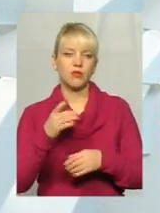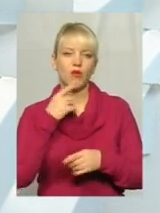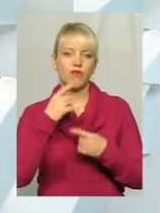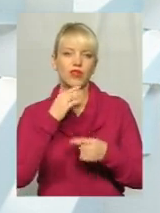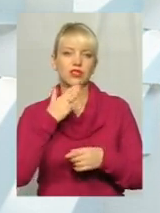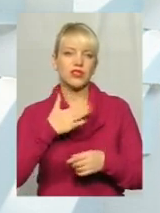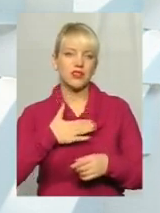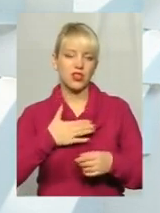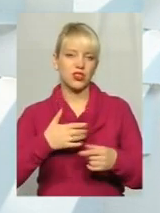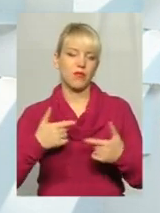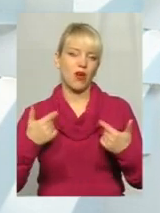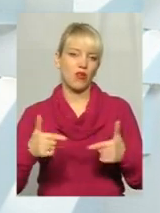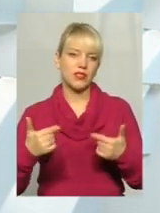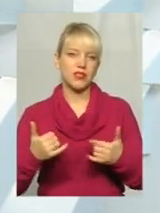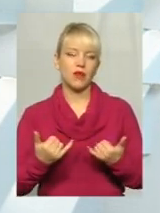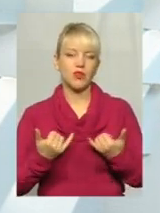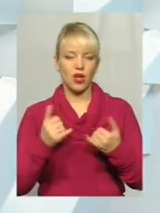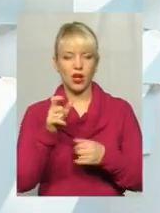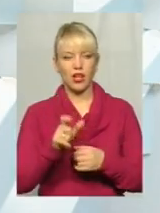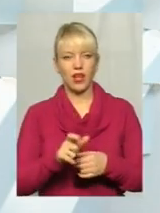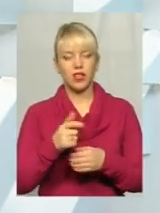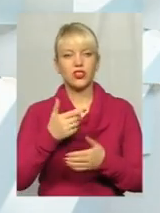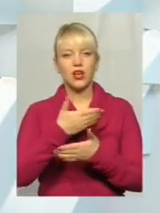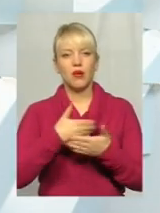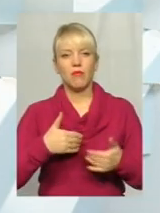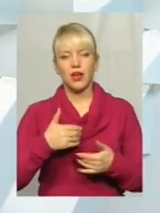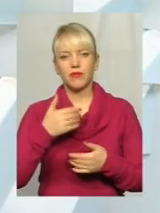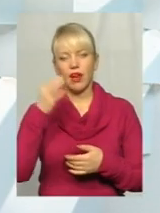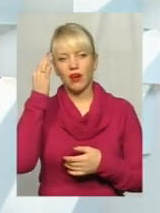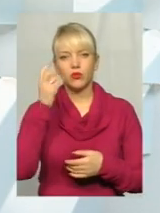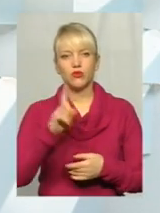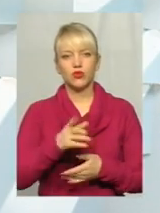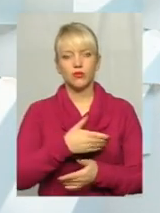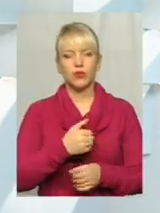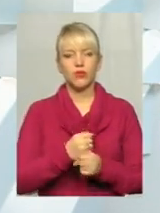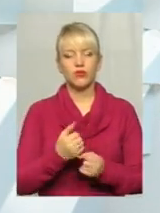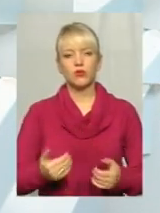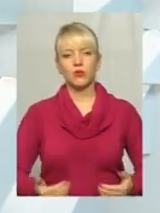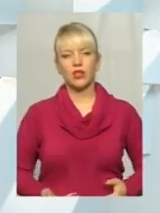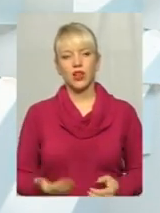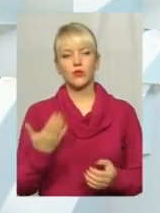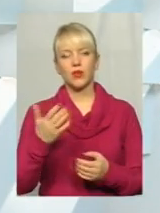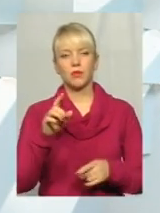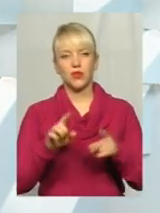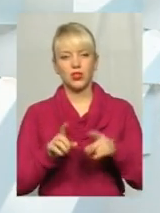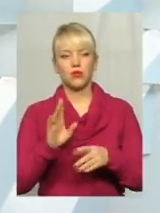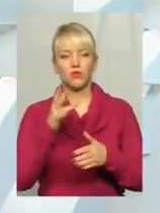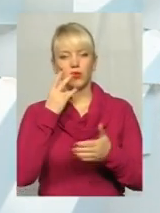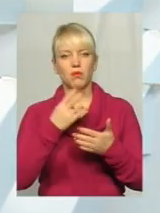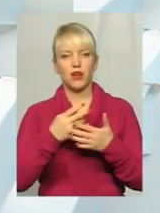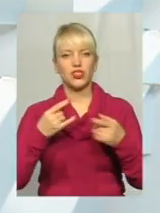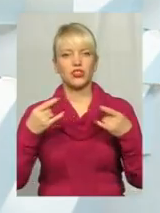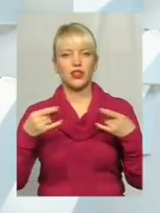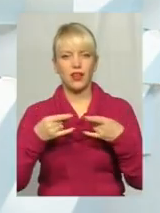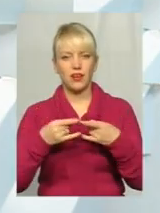нашими гостями. Шановний глядач, я нагадую, що ми працюємо для вас наживо, тож періодично ви бачите телефони на своїх